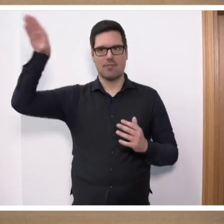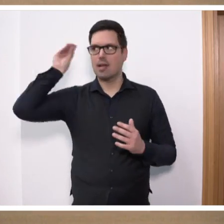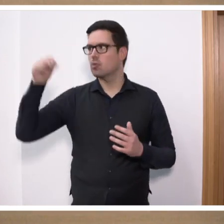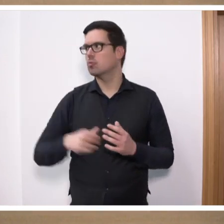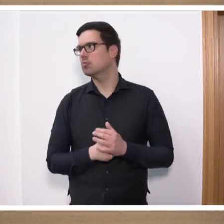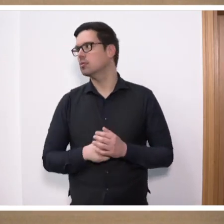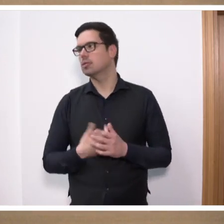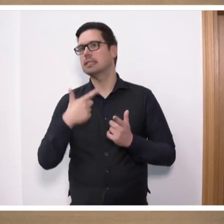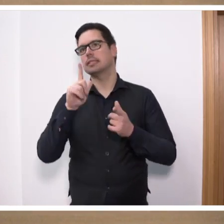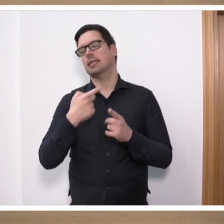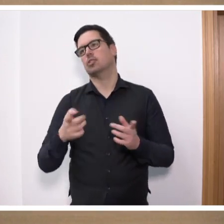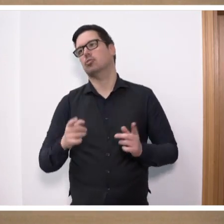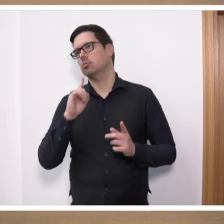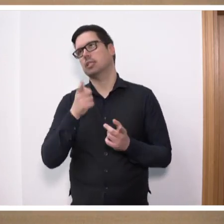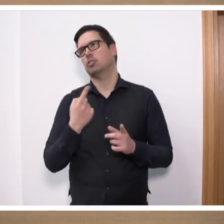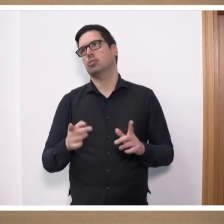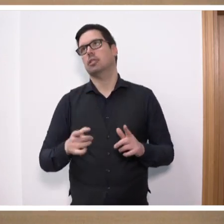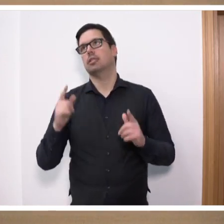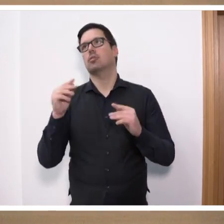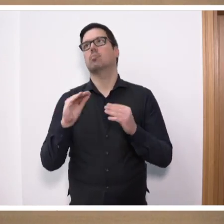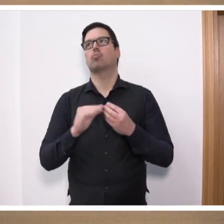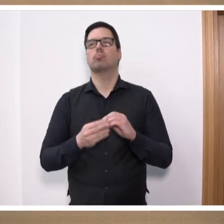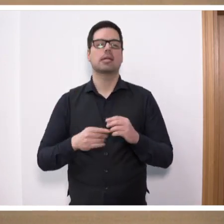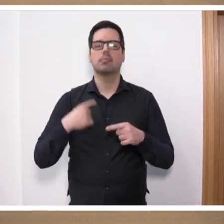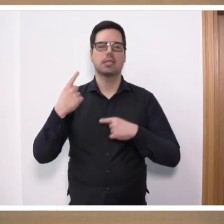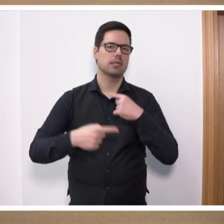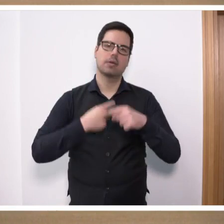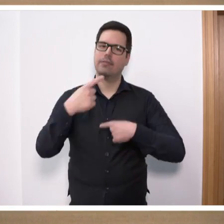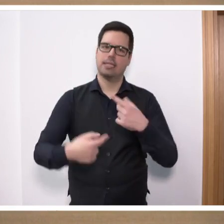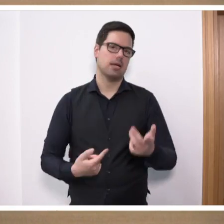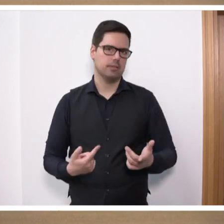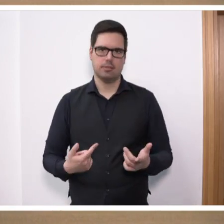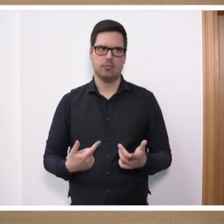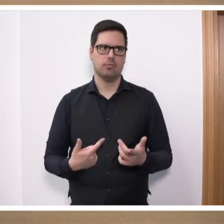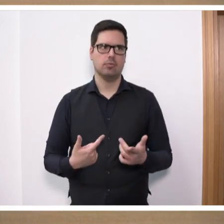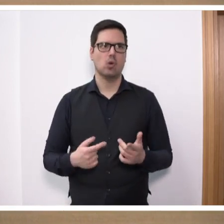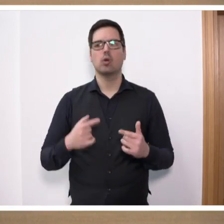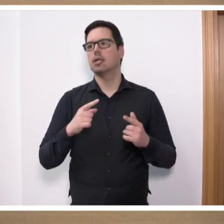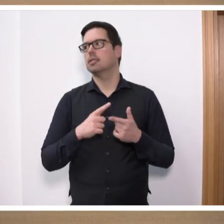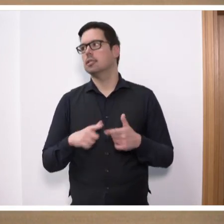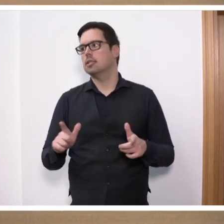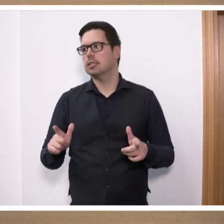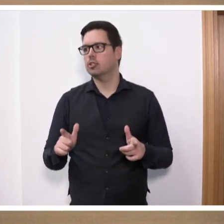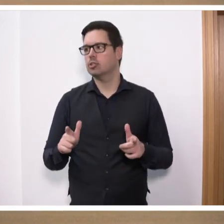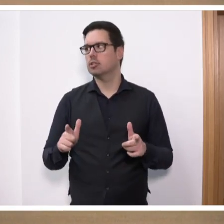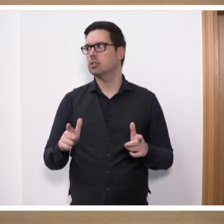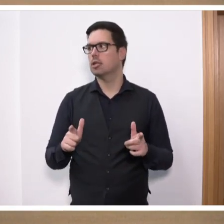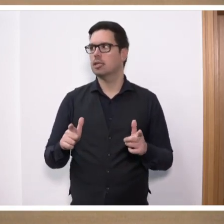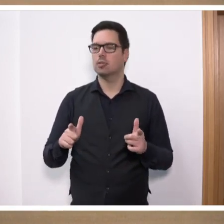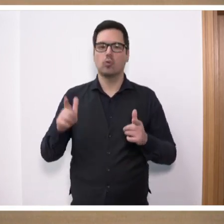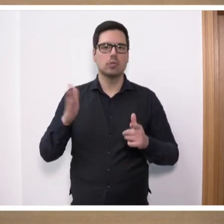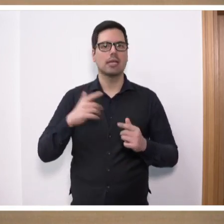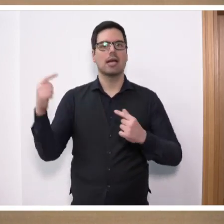sage das nicht. Dieses Problem ist ein ständiges Problem und das ist nicht erst entstanden, als unsere